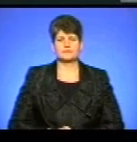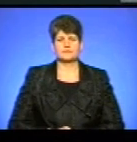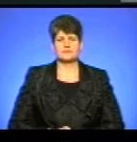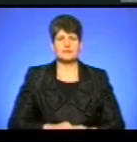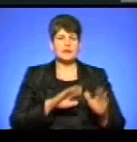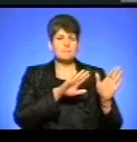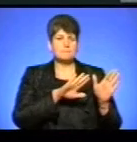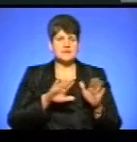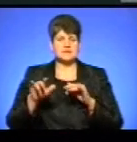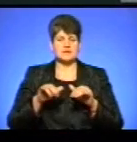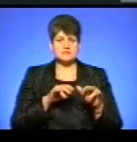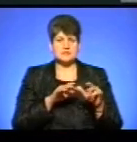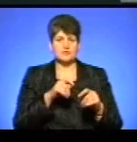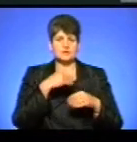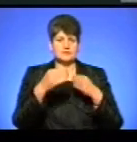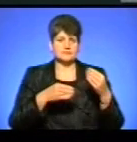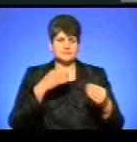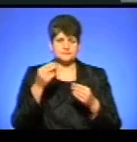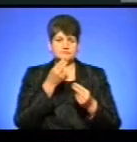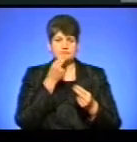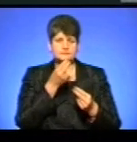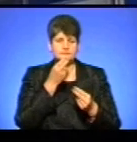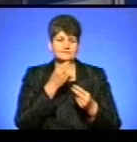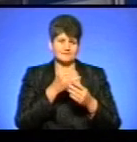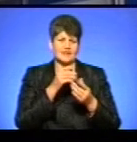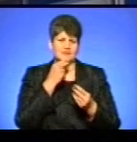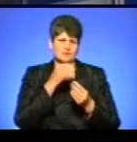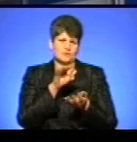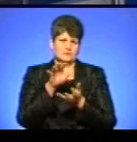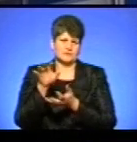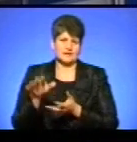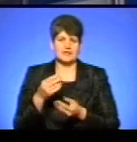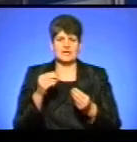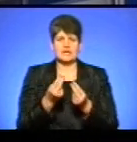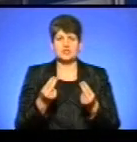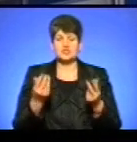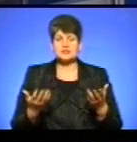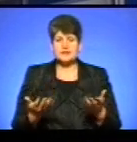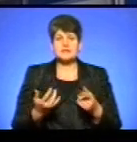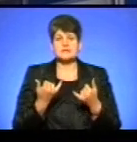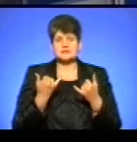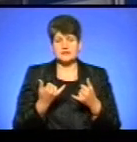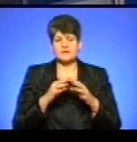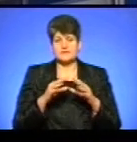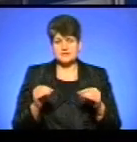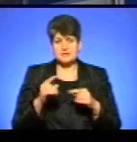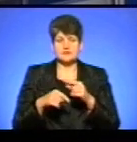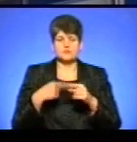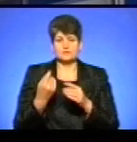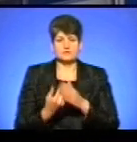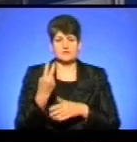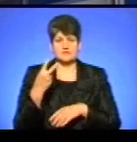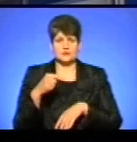Після заходу дітям вручили іграшки і подарункові пакети. І на цьому тімене все. Наступний випуск новин дивіться о 20